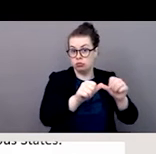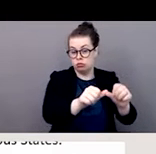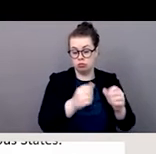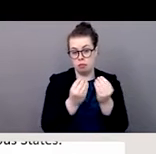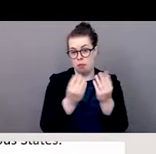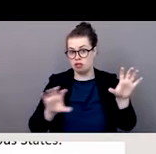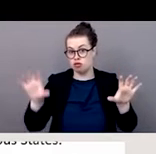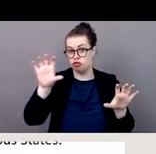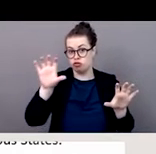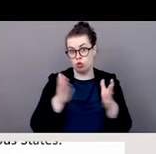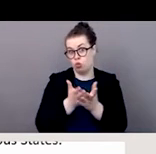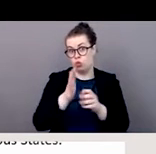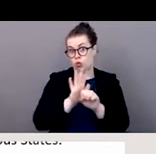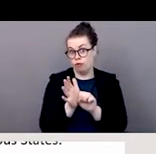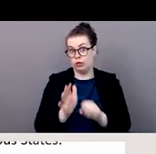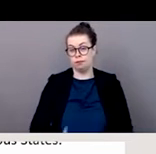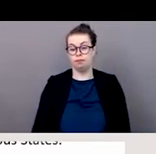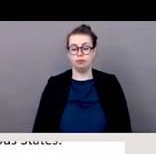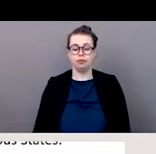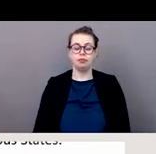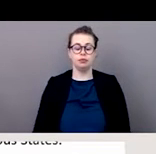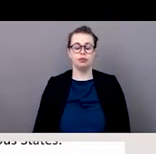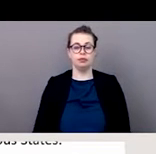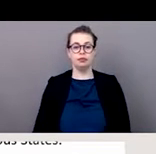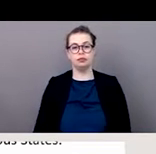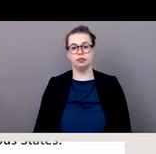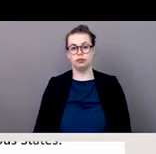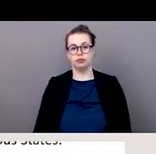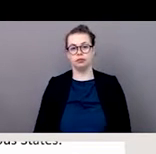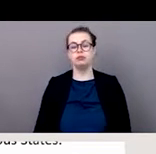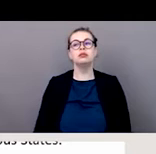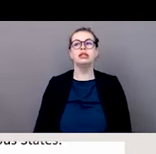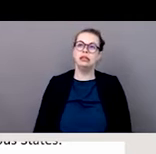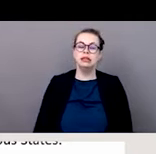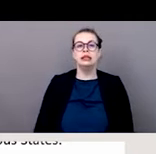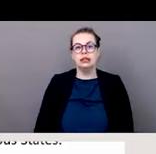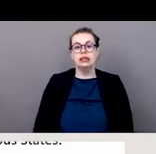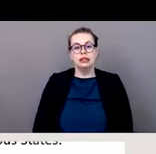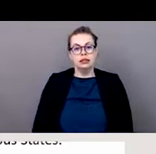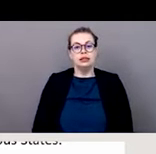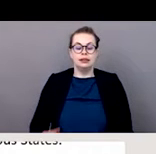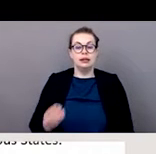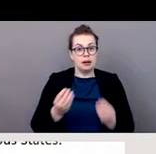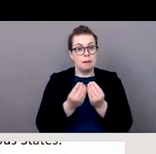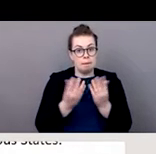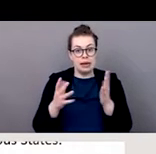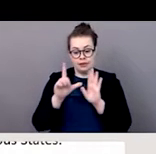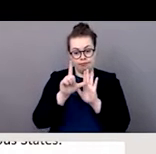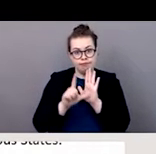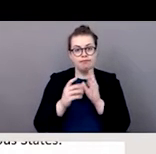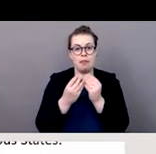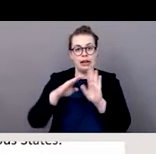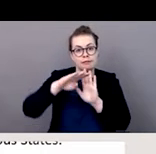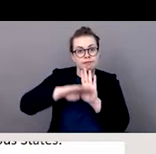sur lequel je voudrais insister, même s'il y avait plusieurs actions pour pouvoir continuer avec ces mesures et ces